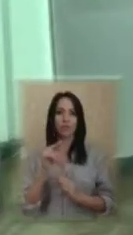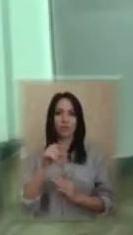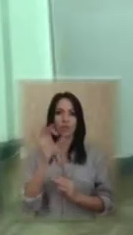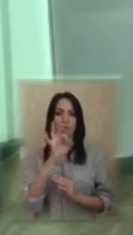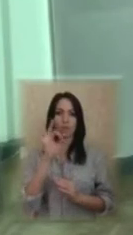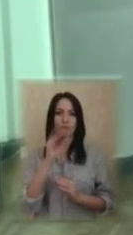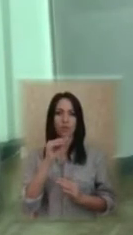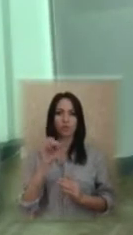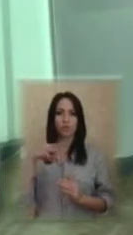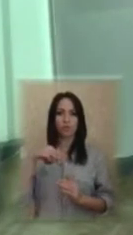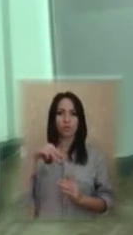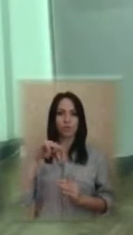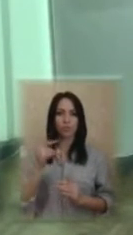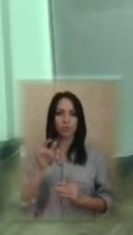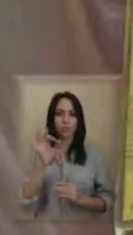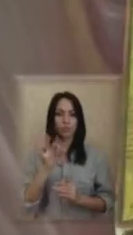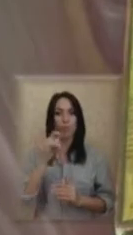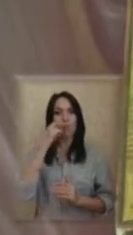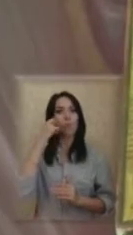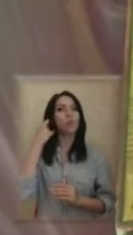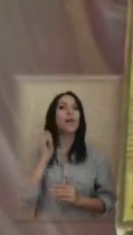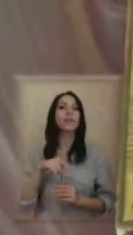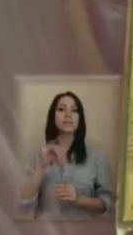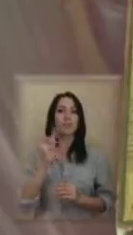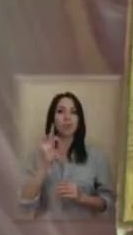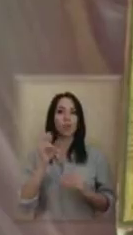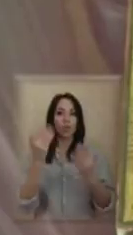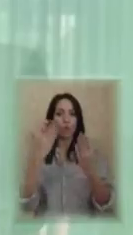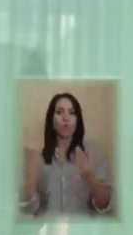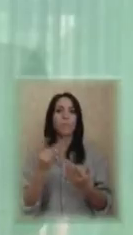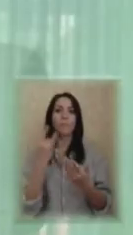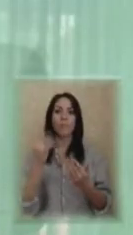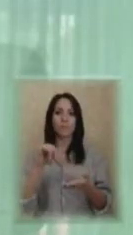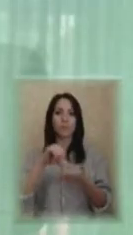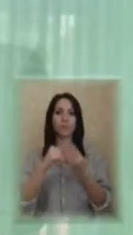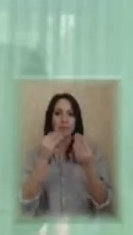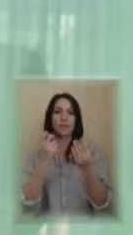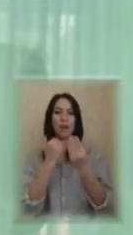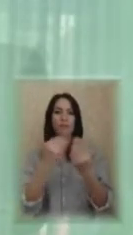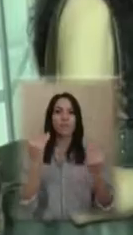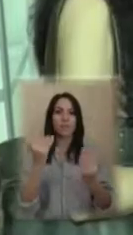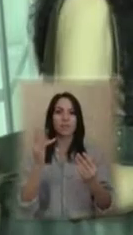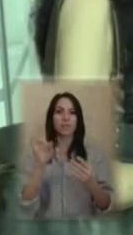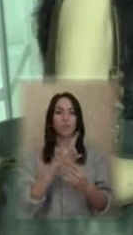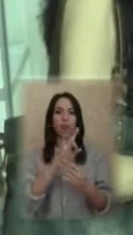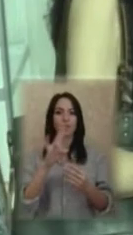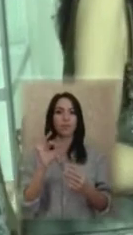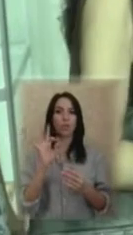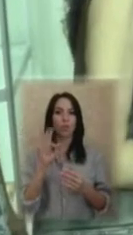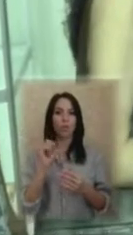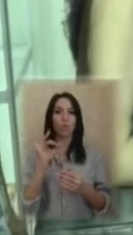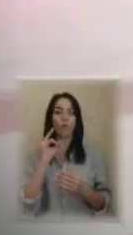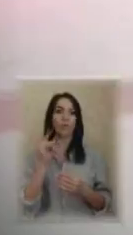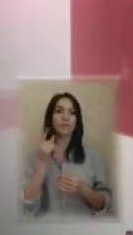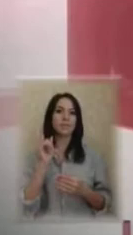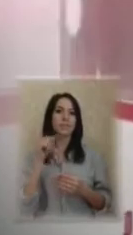Український іконопис вперше представили на виставці «Православна ікона та церковна старовина», яка відкрилась у Херсонському художньому